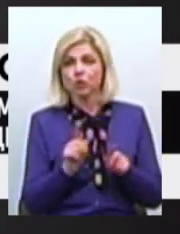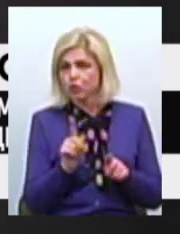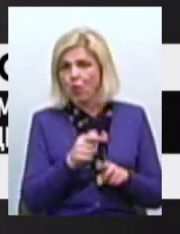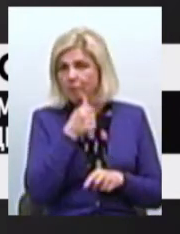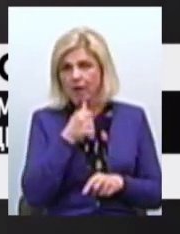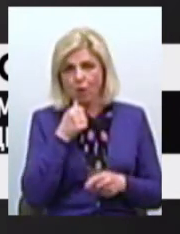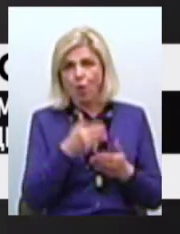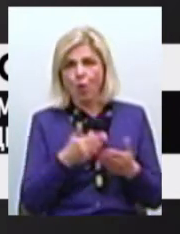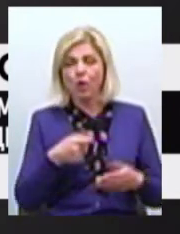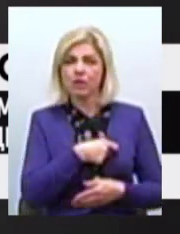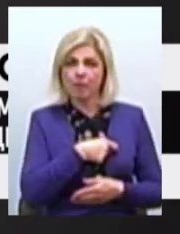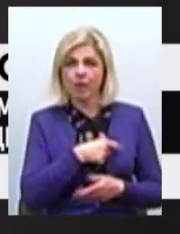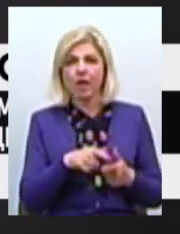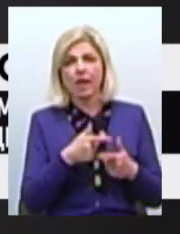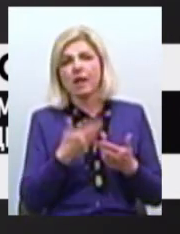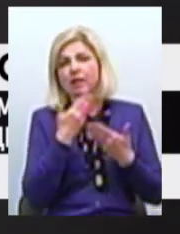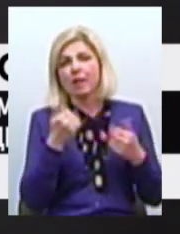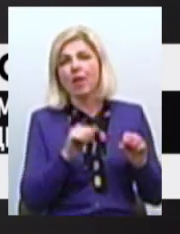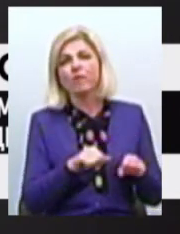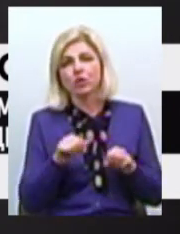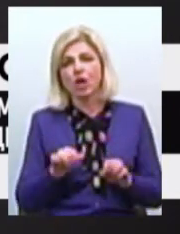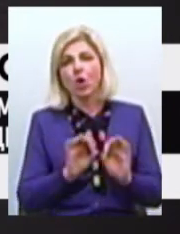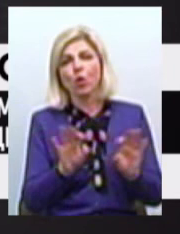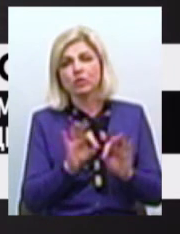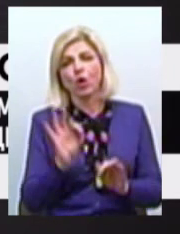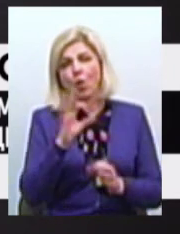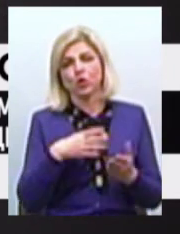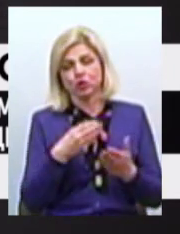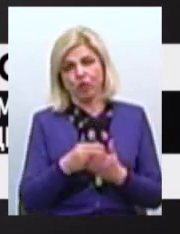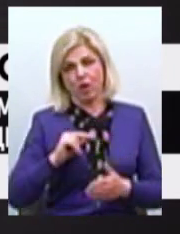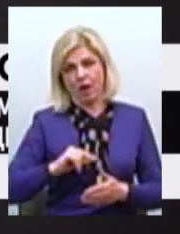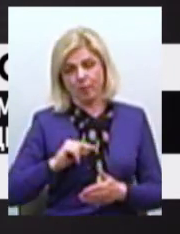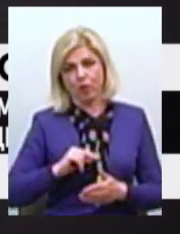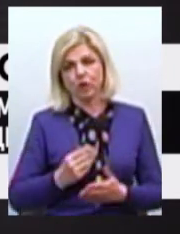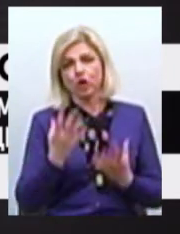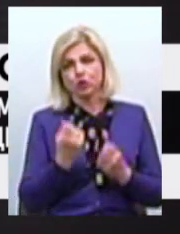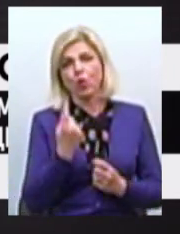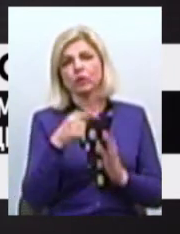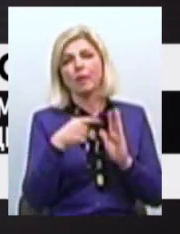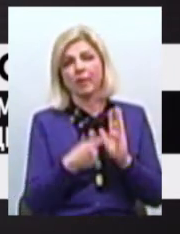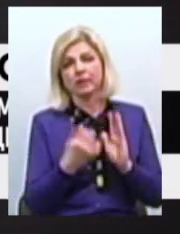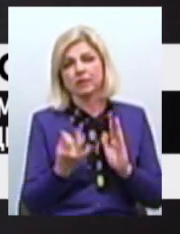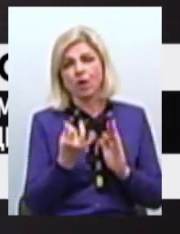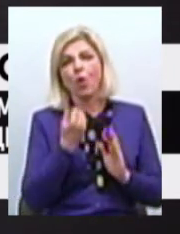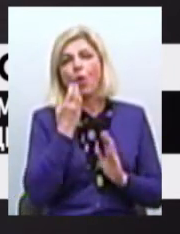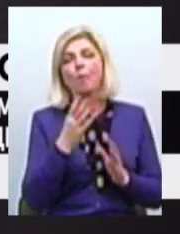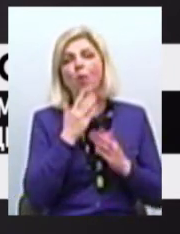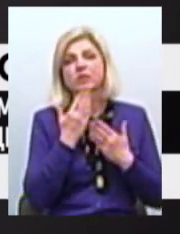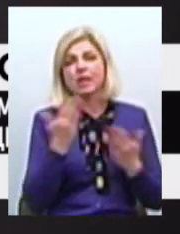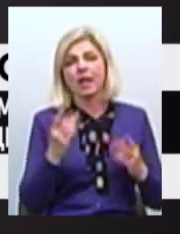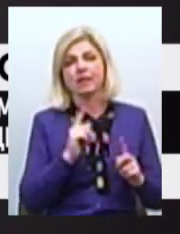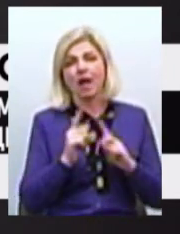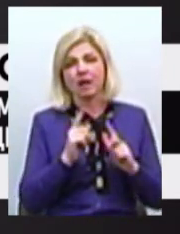депутатів Чи нема можливості розповісти про свою роботу Іще одне питання важливе мене цікавить Коли була остання нарада з